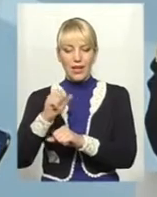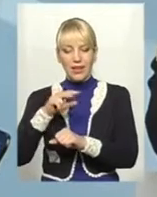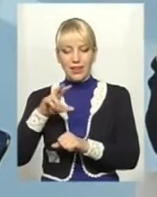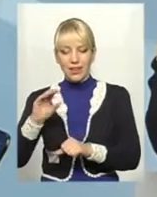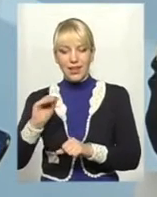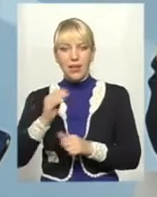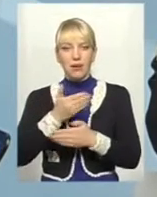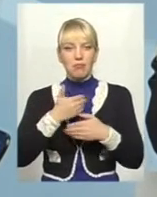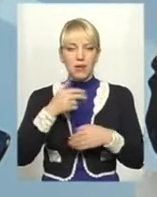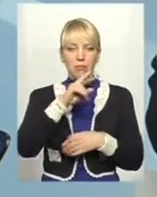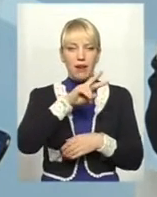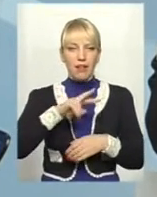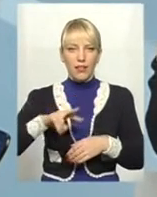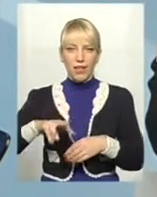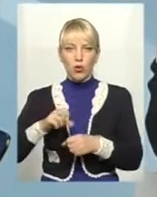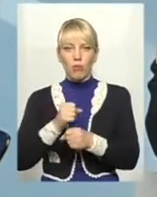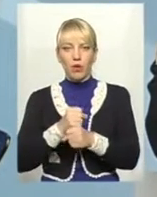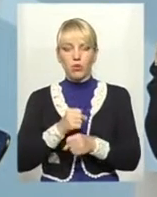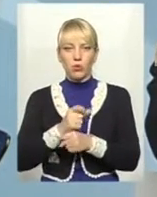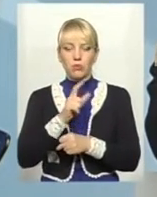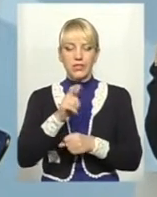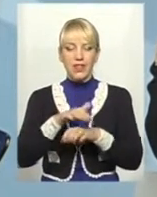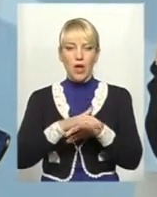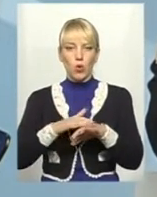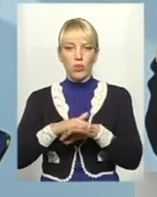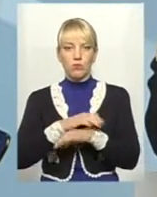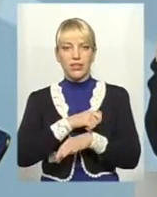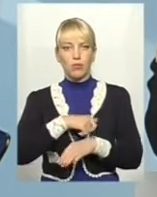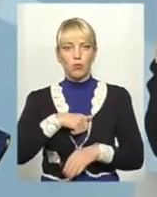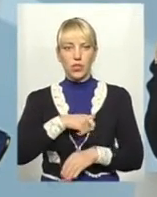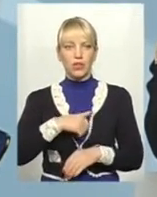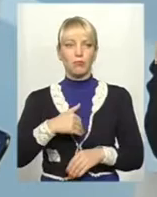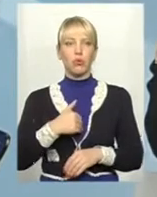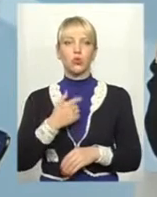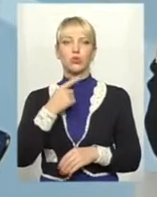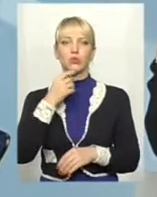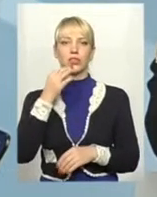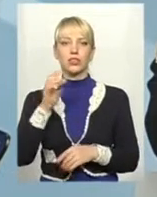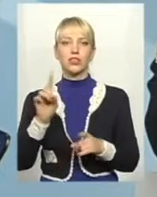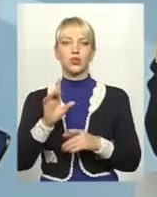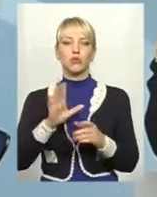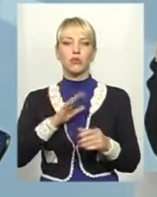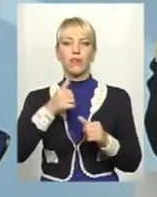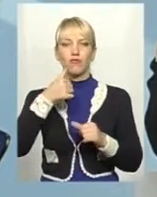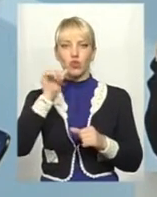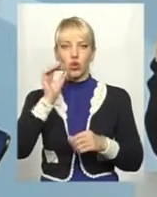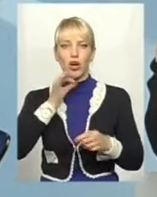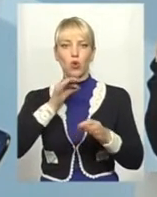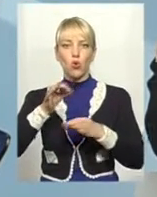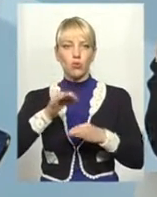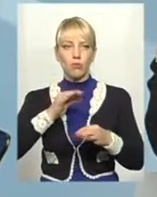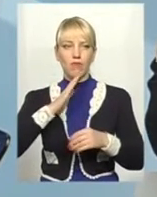ми активно працюємо з нашими народними депутатами. Саме хочу сказати, що буквально вчора була розмова з